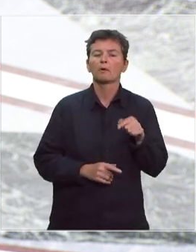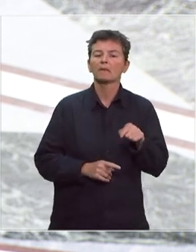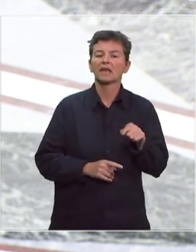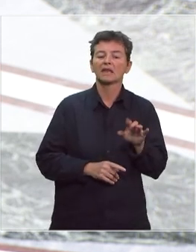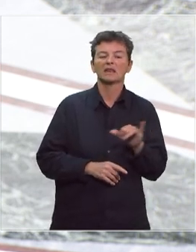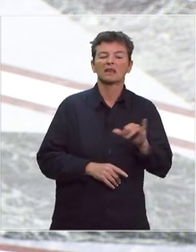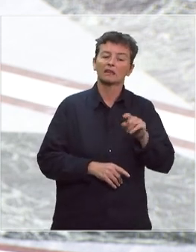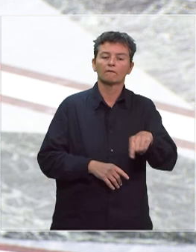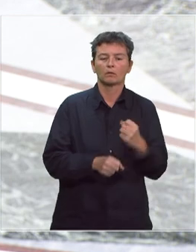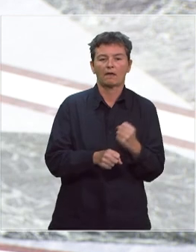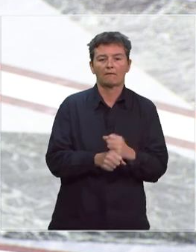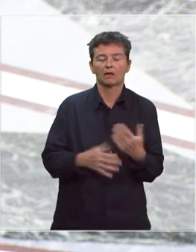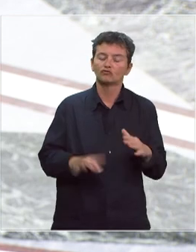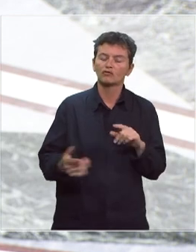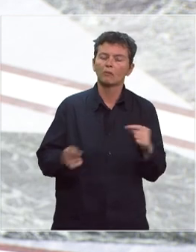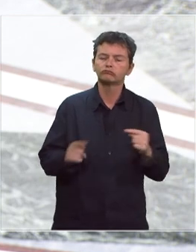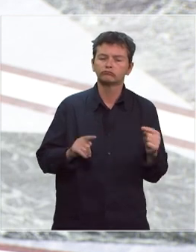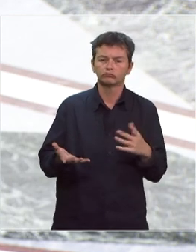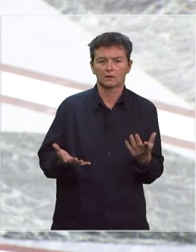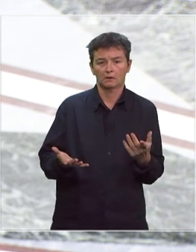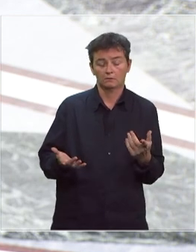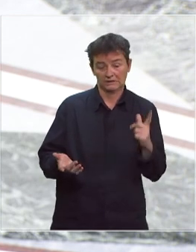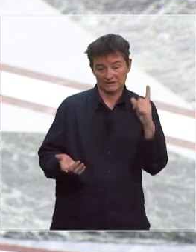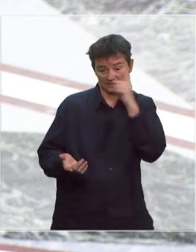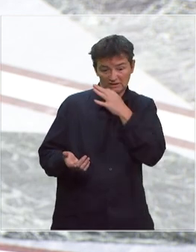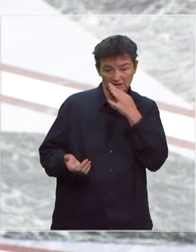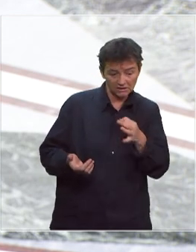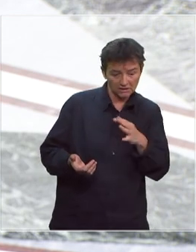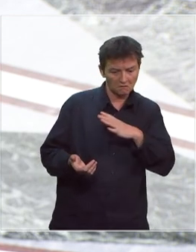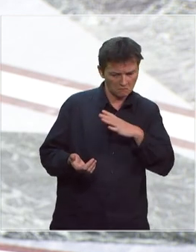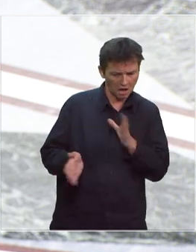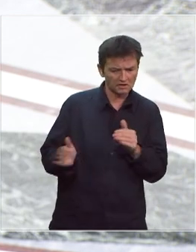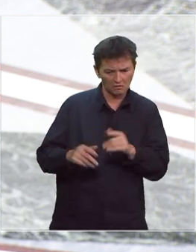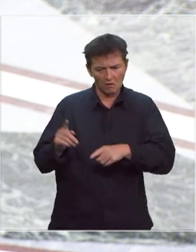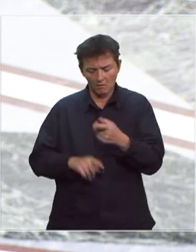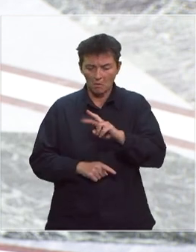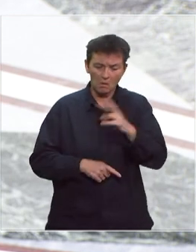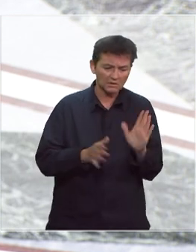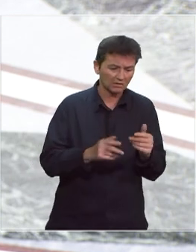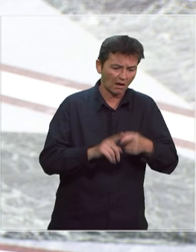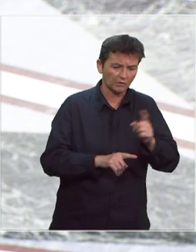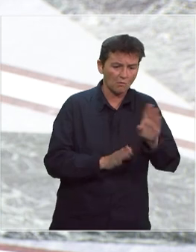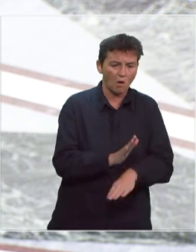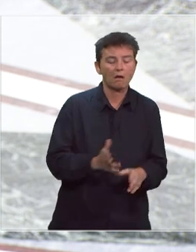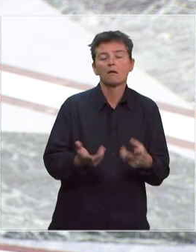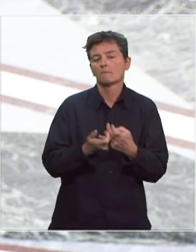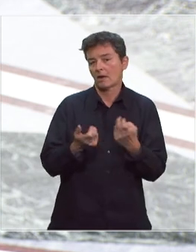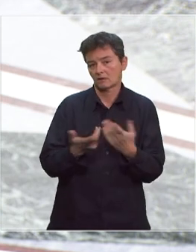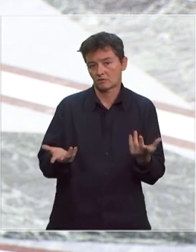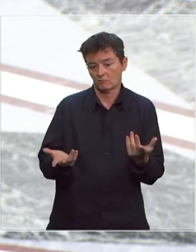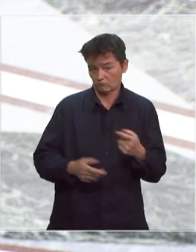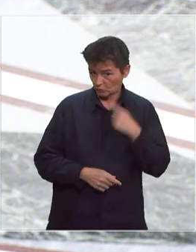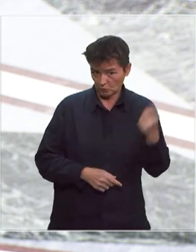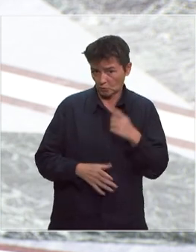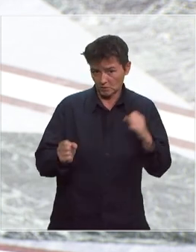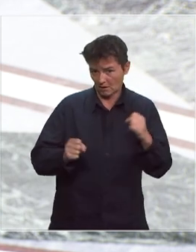je crois que nous en avons déjà débattu, il est très difficile de dire qu'il y a des secteurs importants et d'autres qui ne le seraient pas. Je vais vous donner un exemple. On va tous être